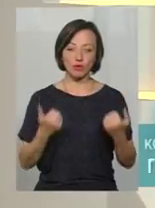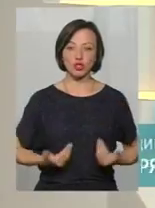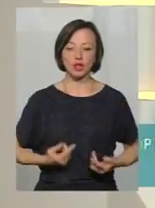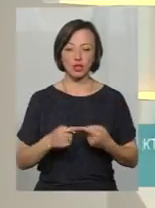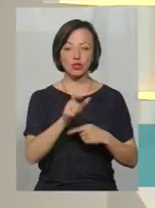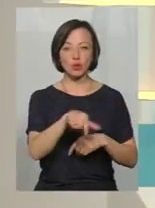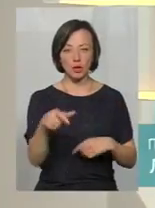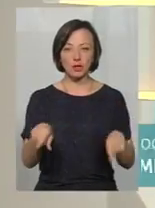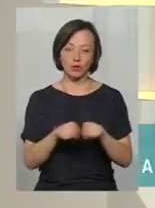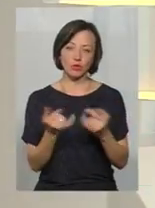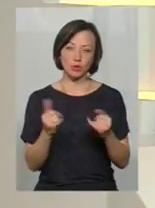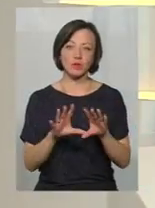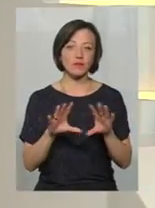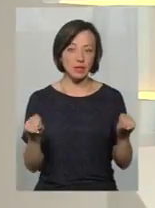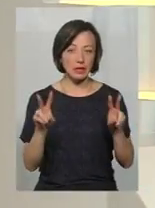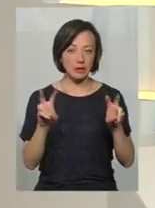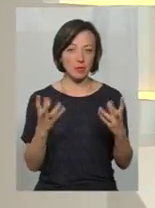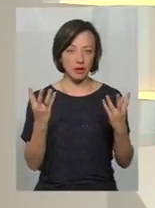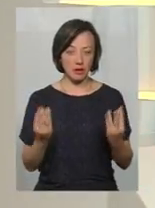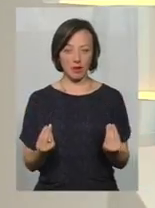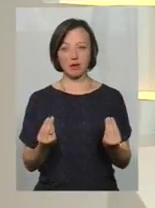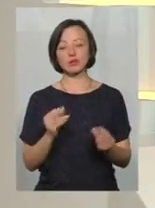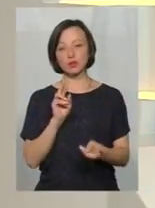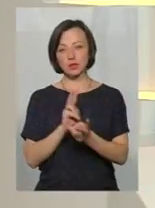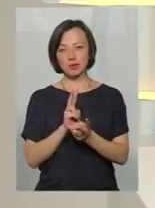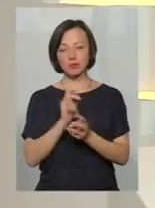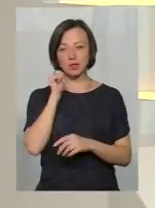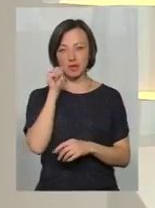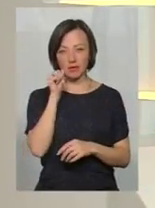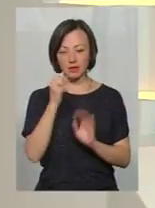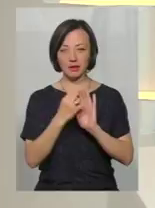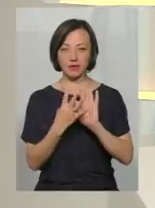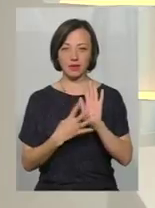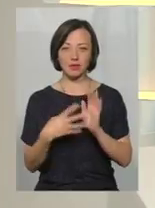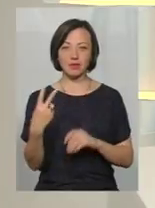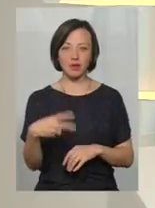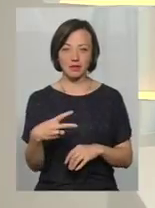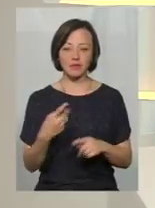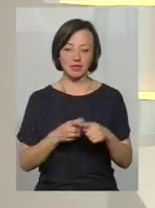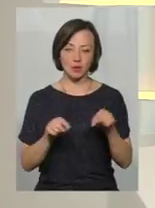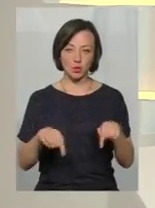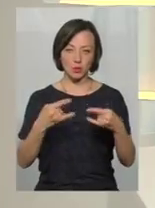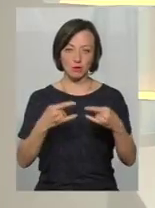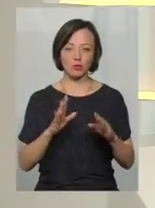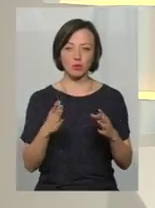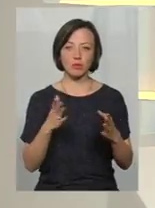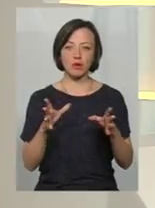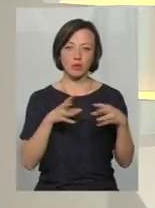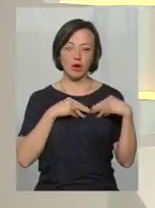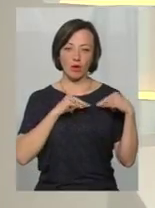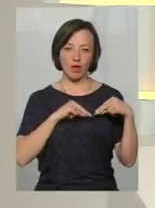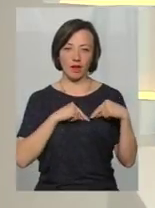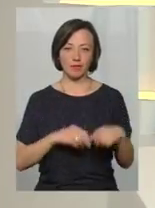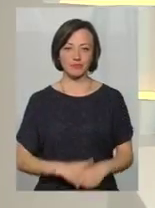людей також. На сьогодні все. Тема дня вже зустрінеться з вами завтра о 19.20. У цій студії буде моя колега Олена